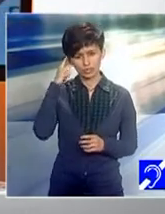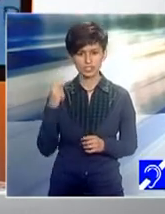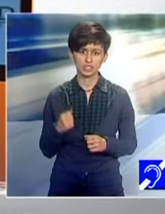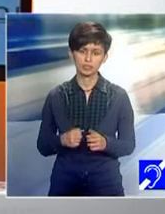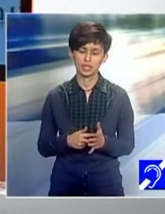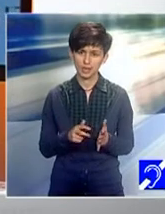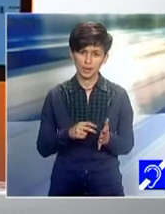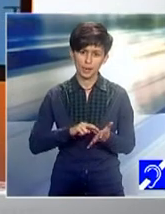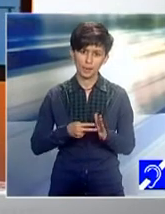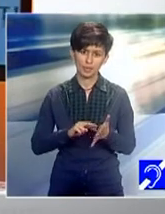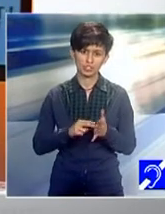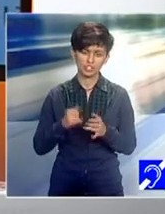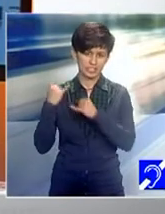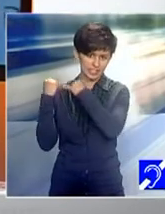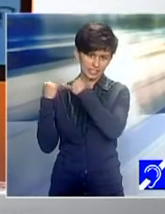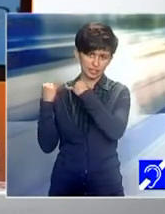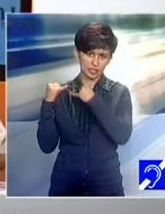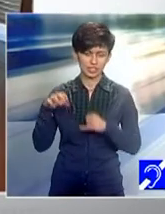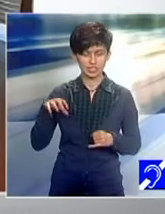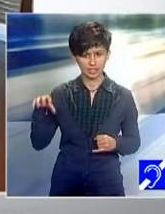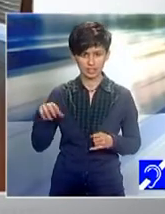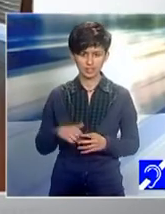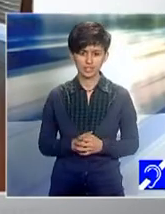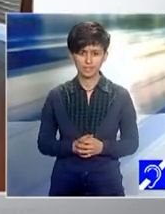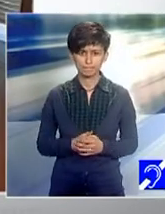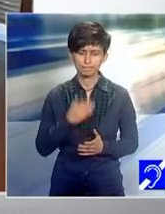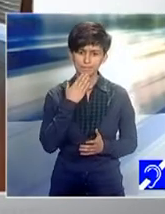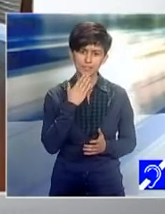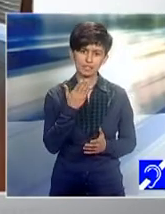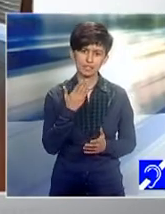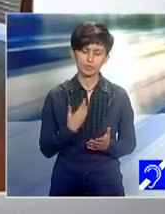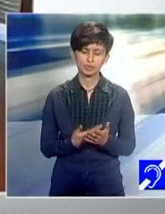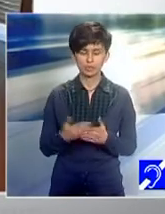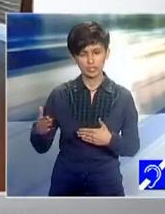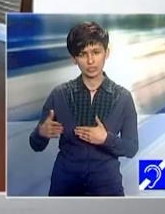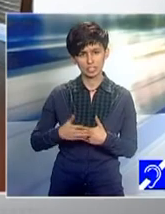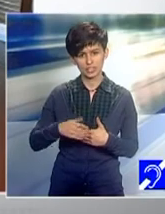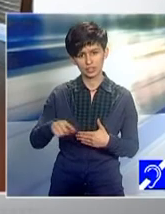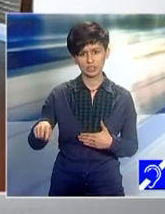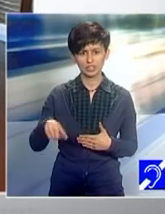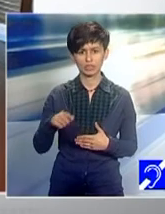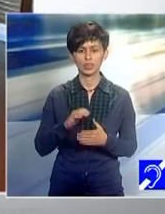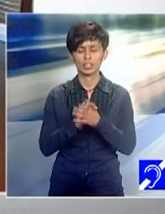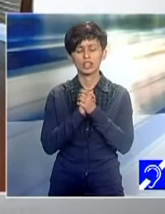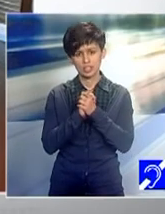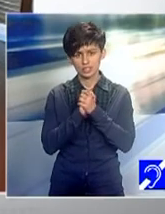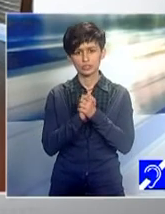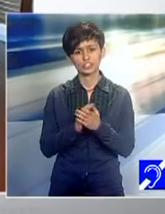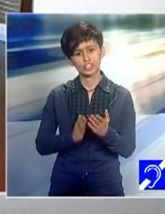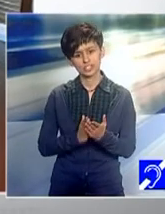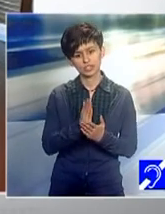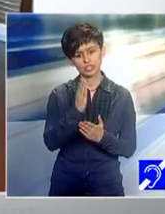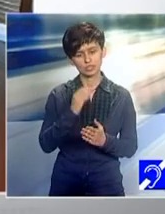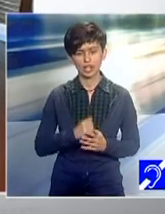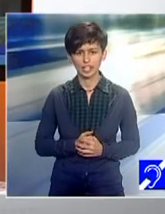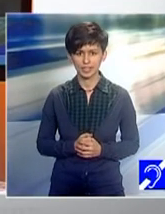aceste regiuni. Noi vă mulțumim foarte mult că ați fost alături de noi, vă dorim foarte mult succes. Doamna Tomașcheviș, sunt convinsă că ne